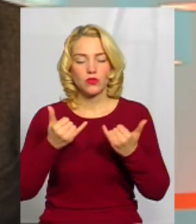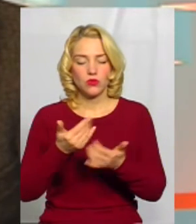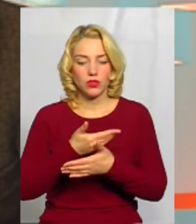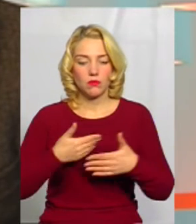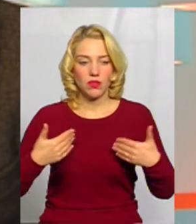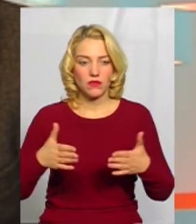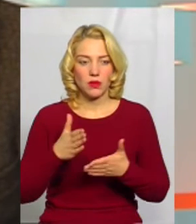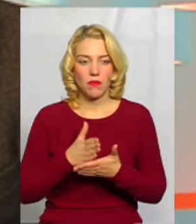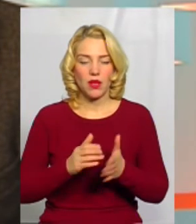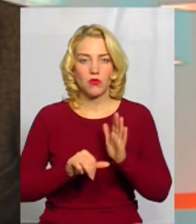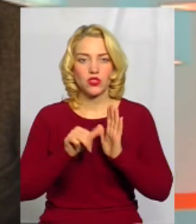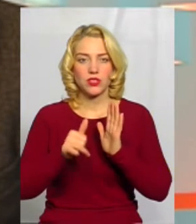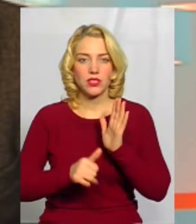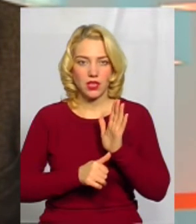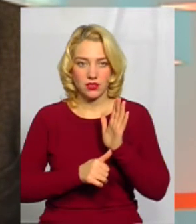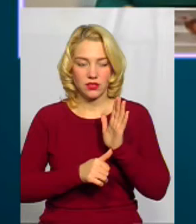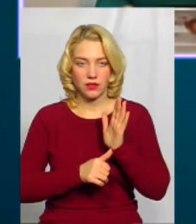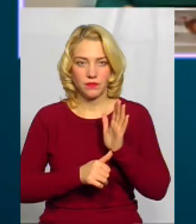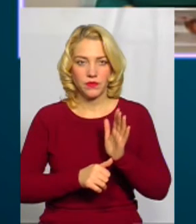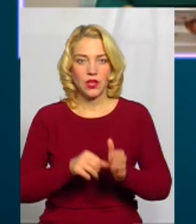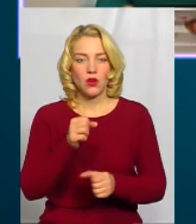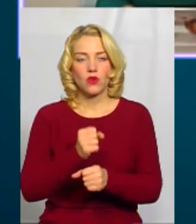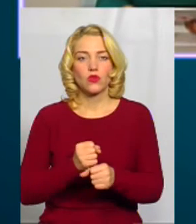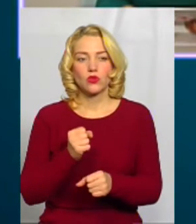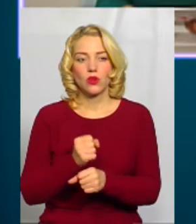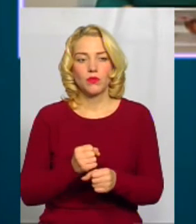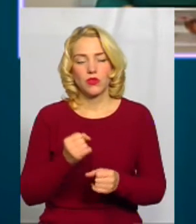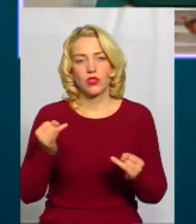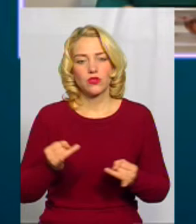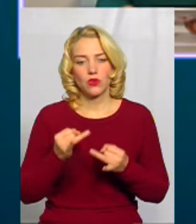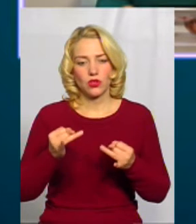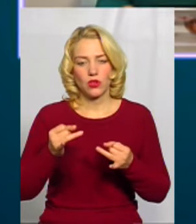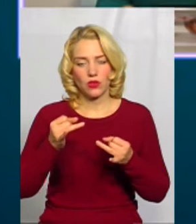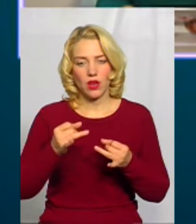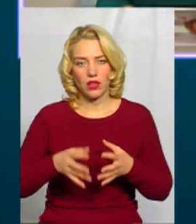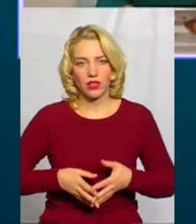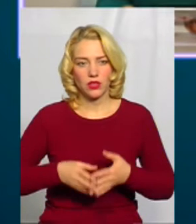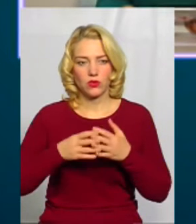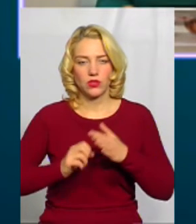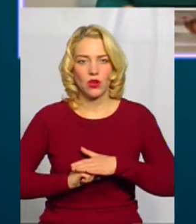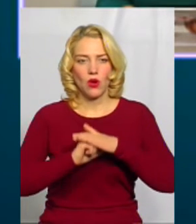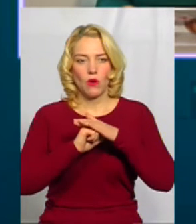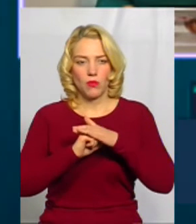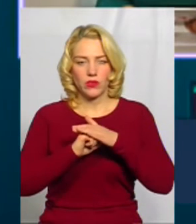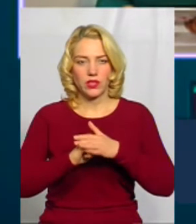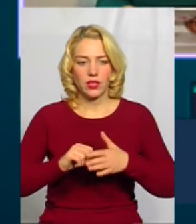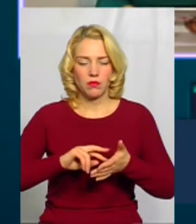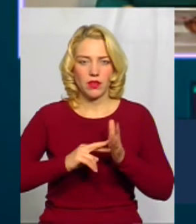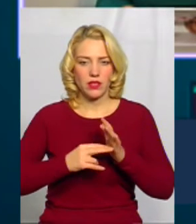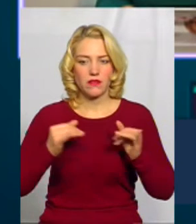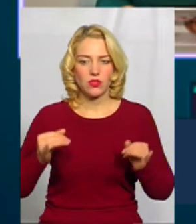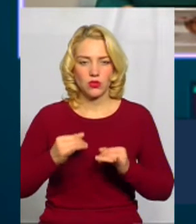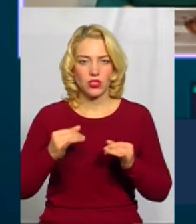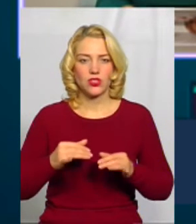вже маємо 16 розроблених історико-архітектурних опорних планів, історичних населених